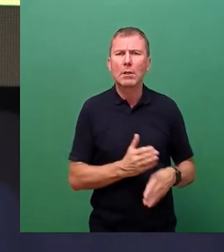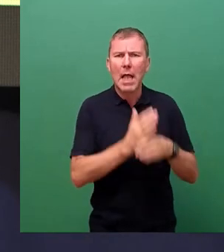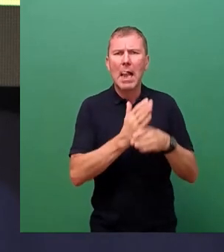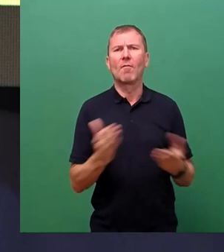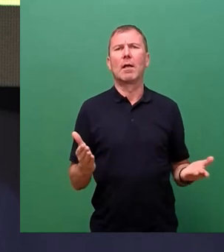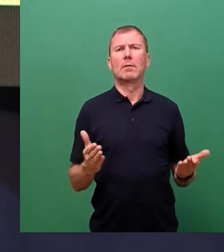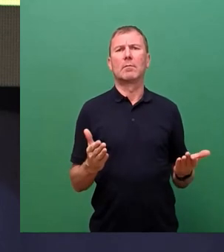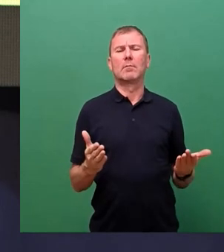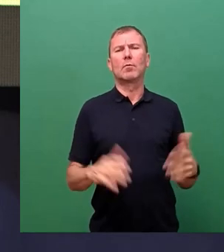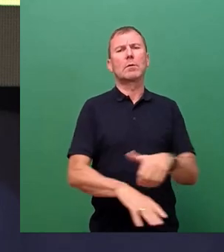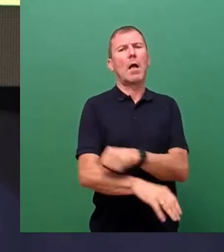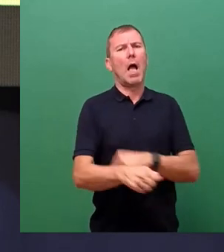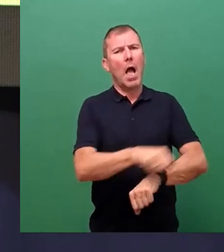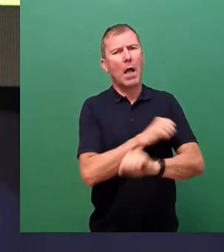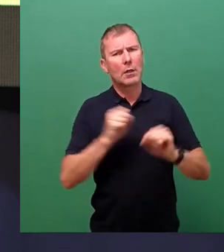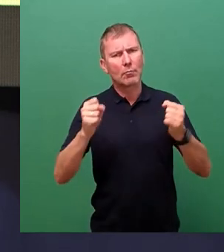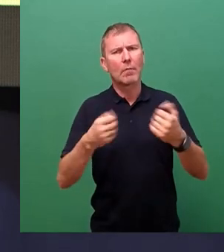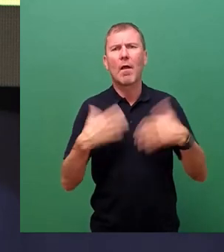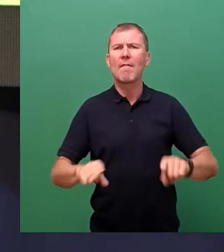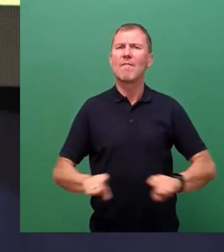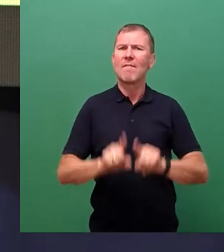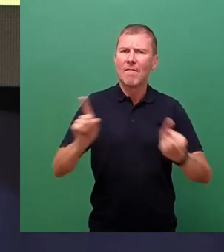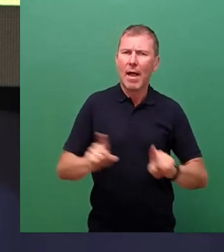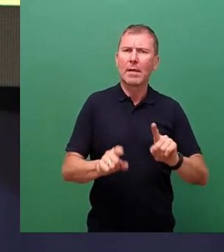Engagement in Freizeit- und Sportvereinen.